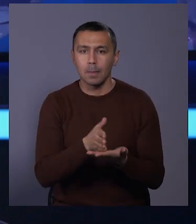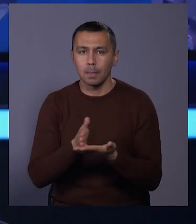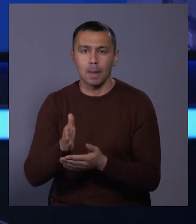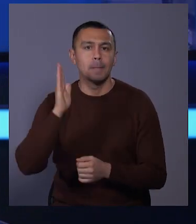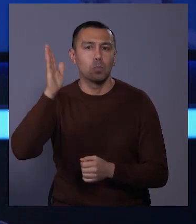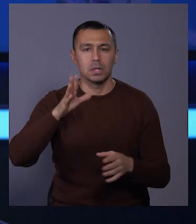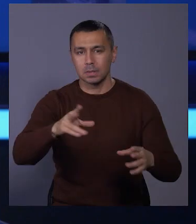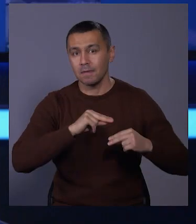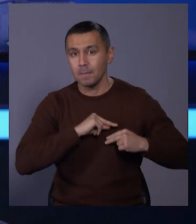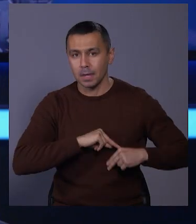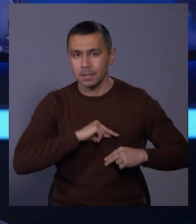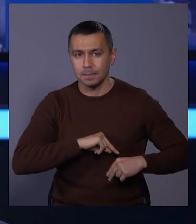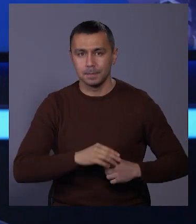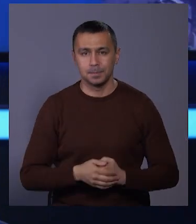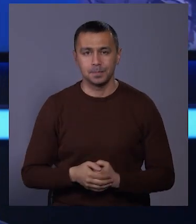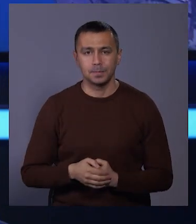майбутньої співпраці.